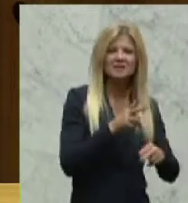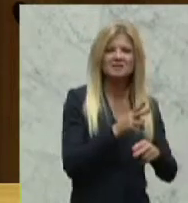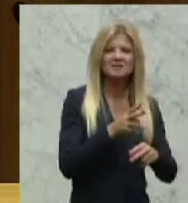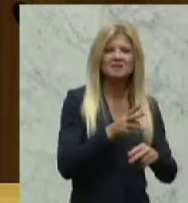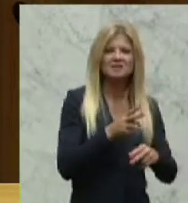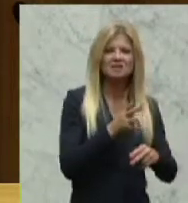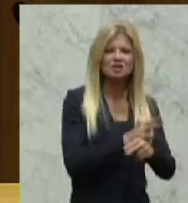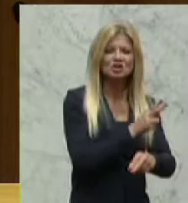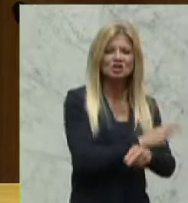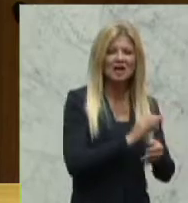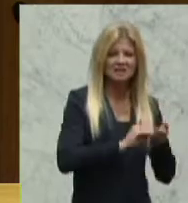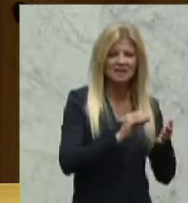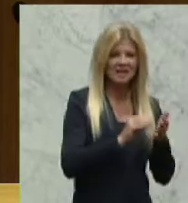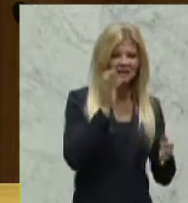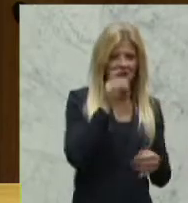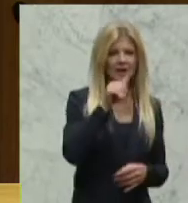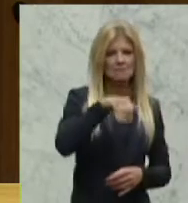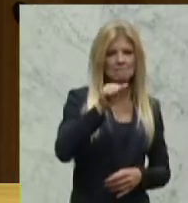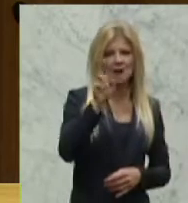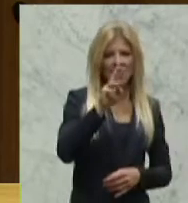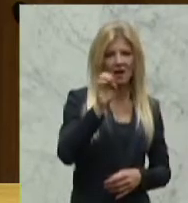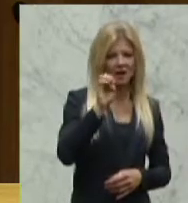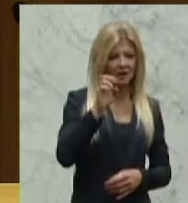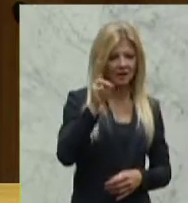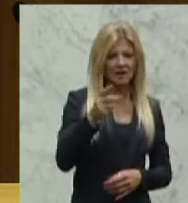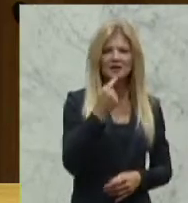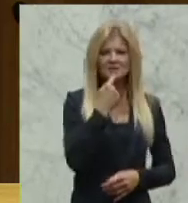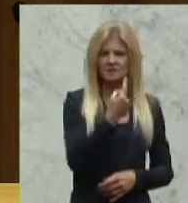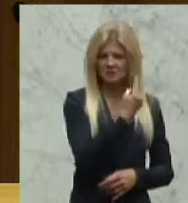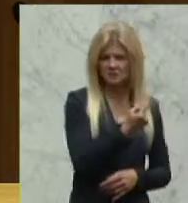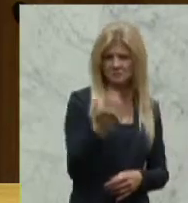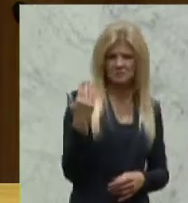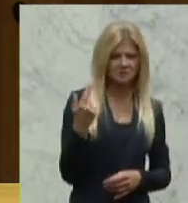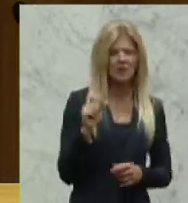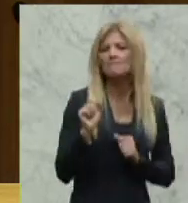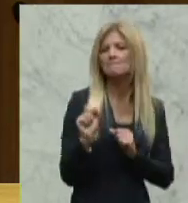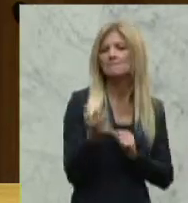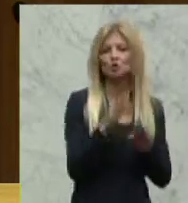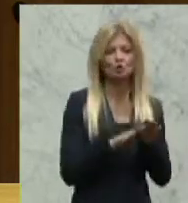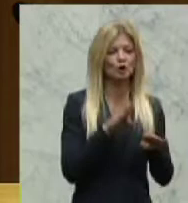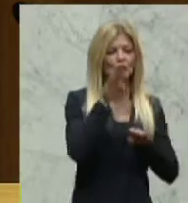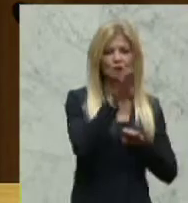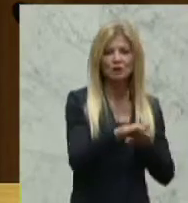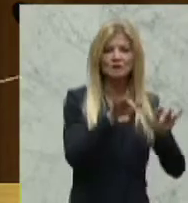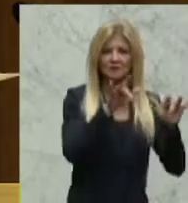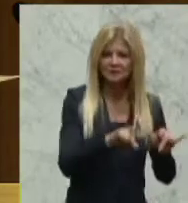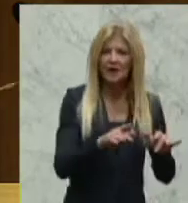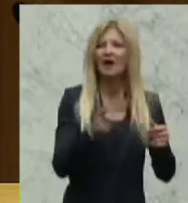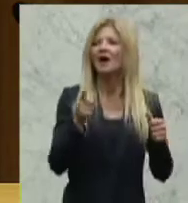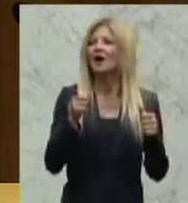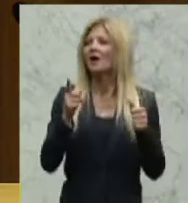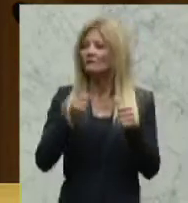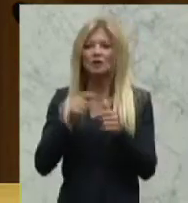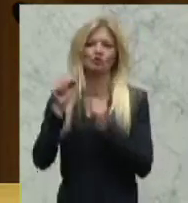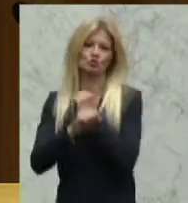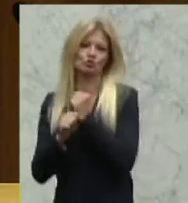Marek, die hier das als einen besonderen Schritt sieht, dass eben hier ein Studium erfolgen soll.